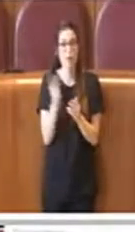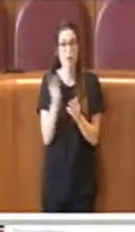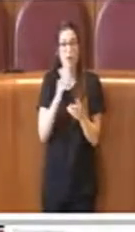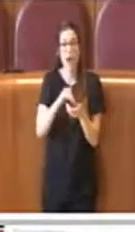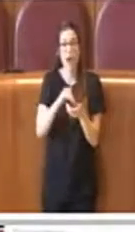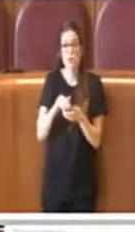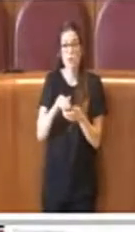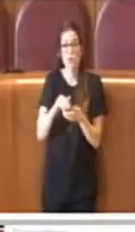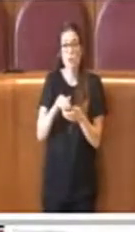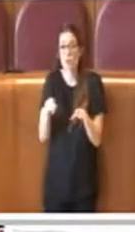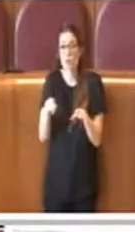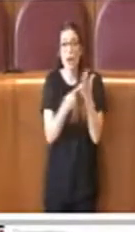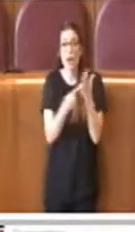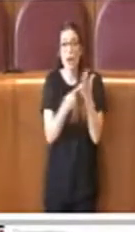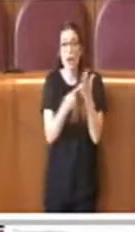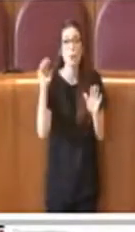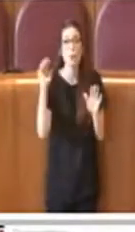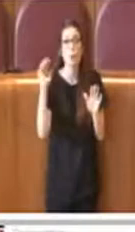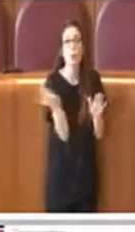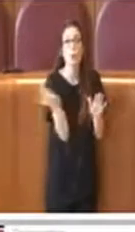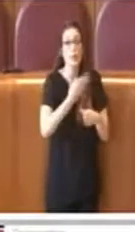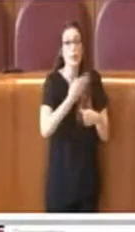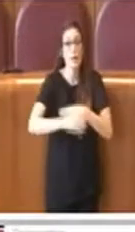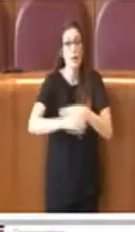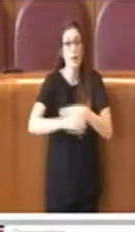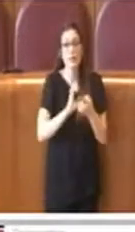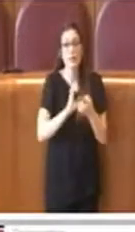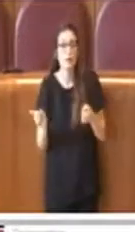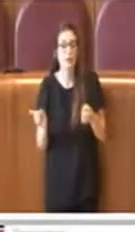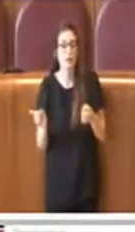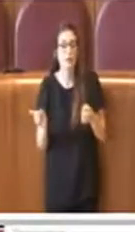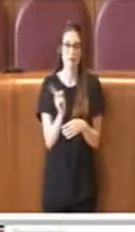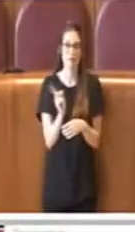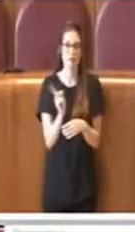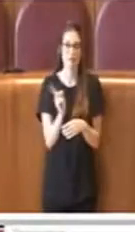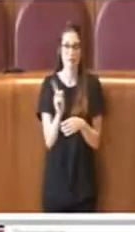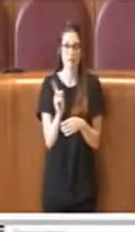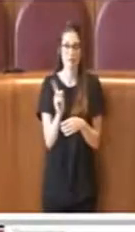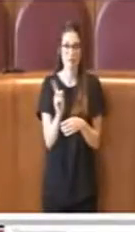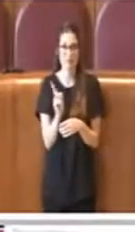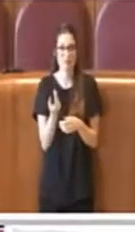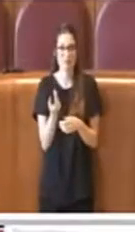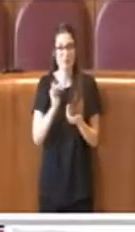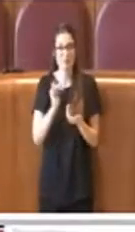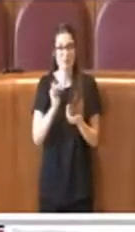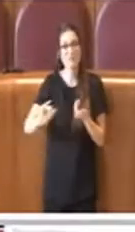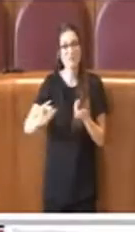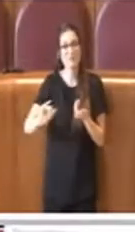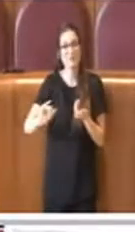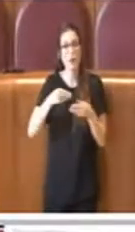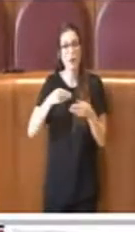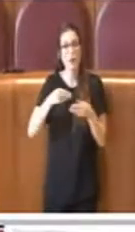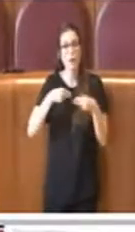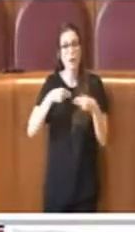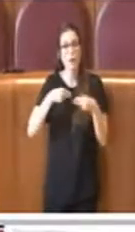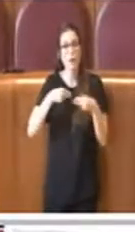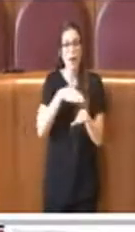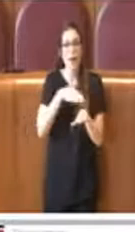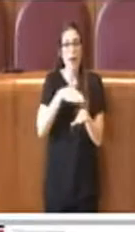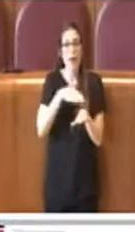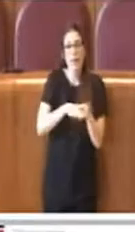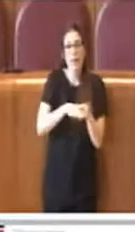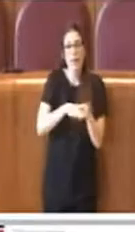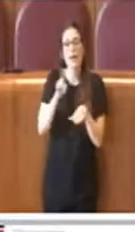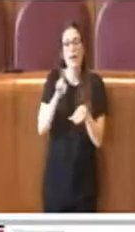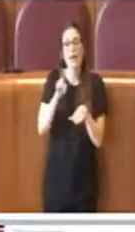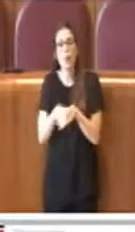rappresentano tutte le disabilità presenti sul territorio, questo lo dobbiamo dire, il discrimine per la partecipazione è l'esperienza e la